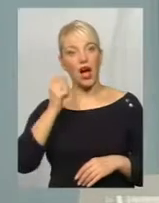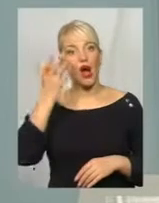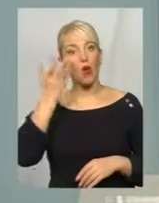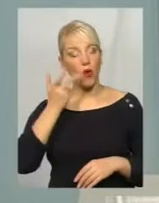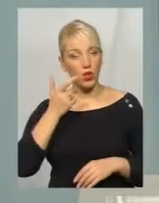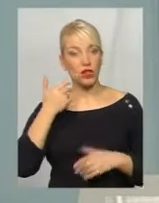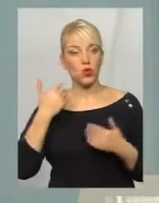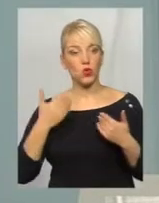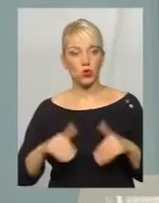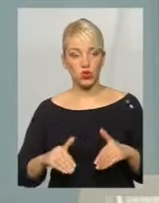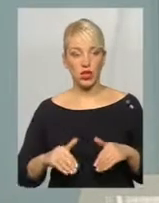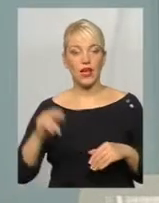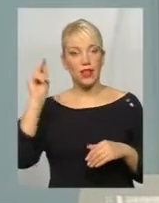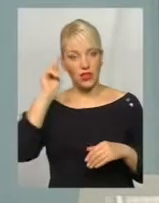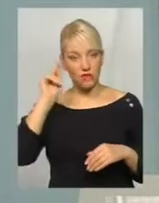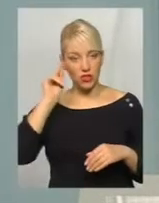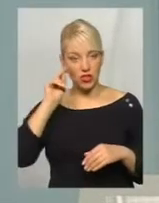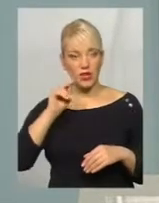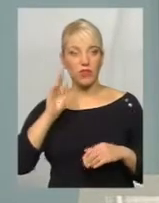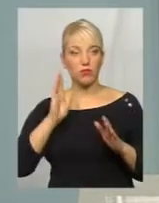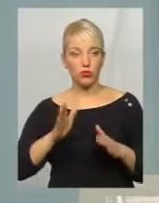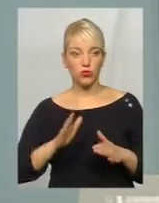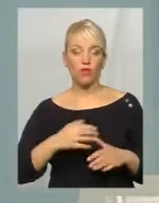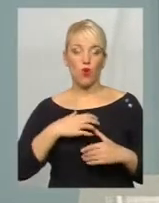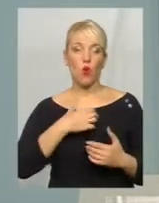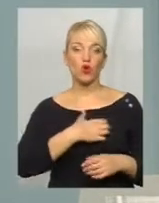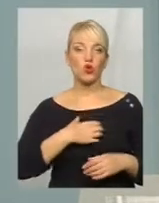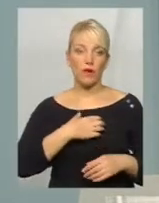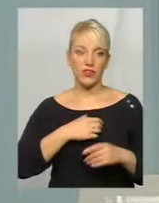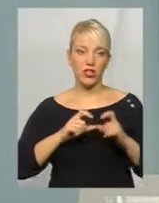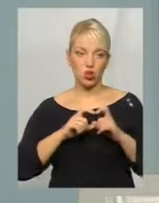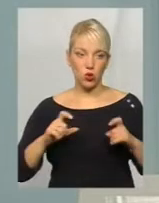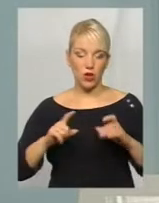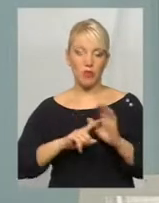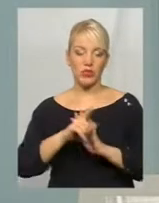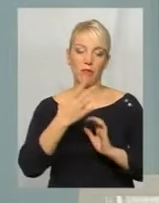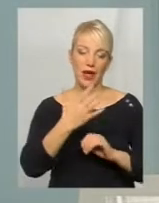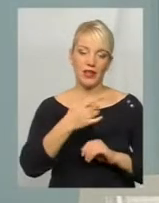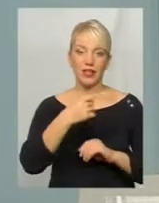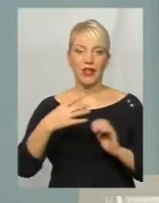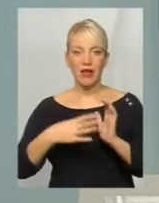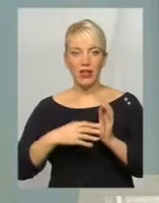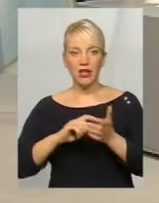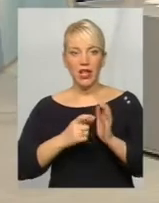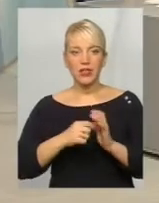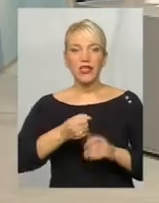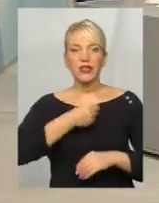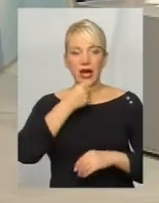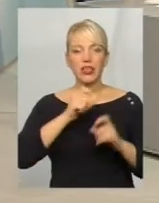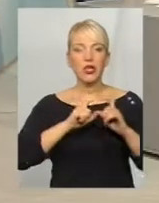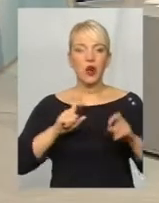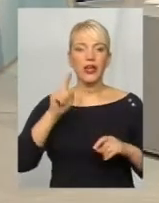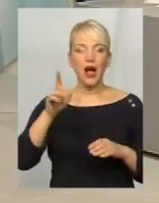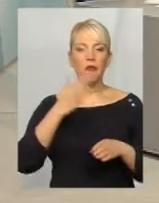вже навчання буде в основній школі, тобто починаючи 5-9 класи, старша школа, там